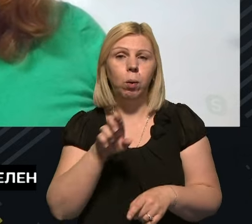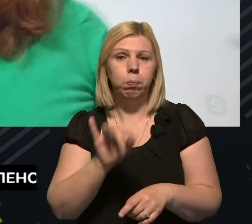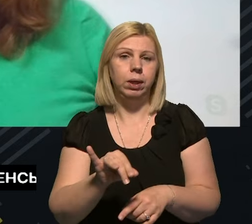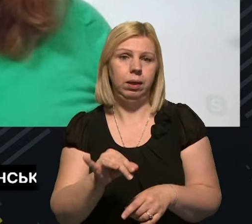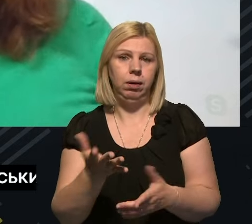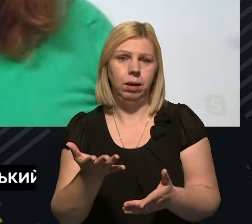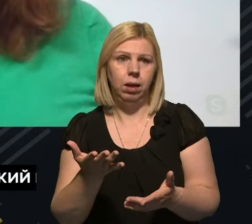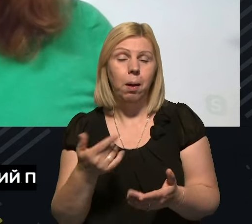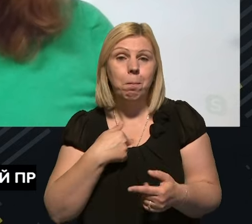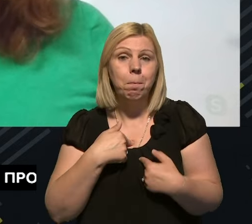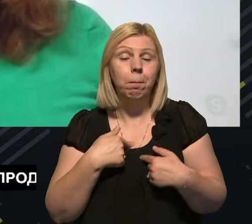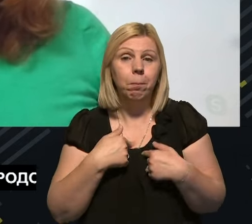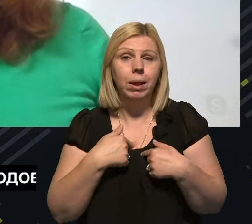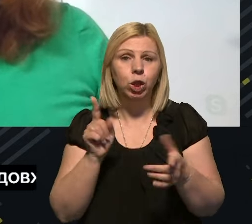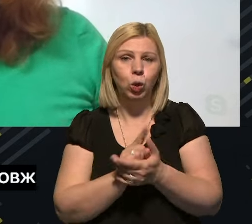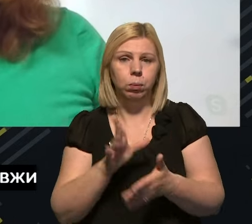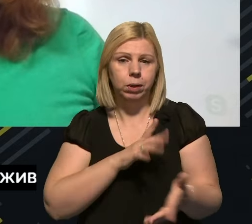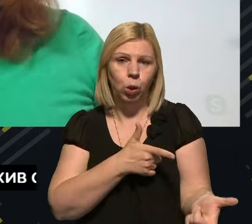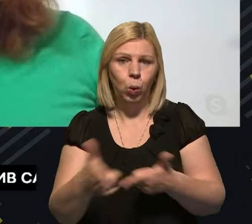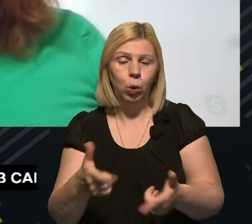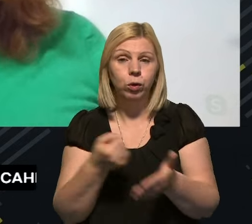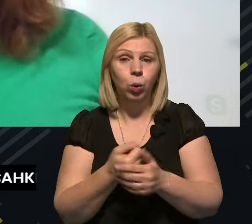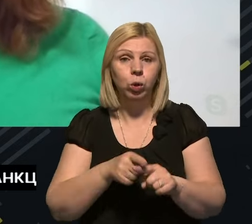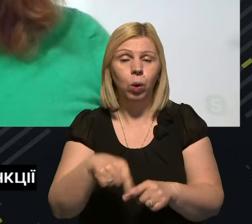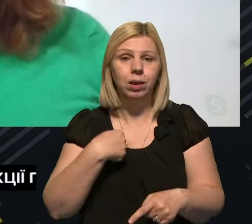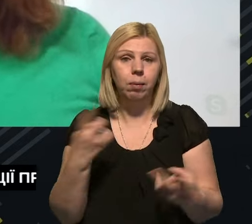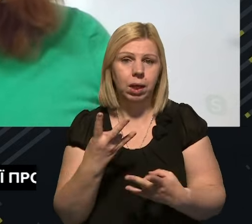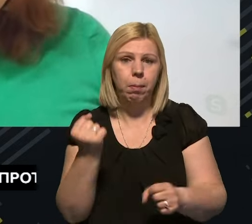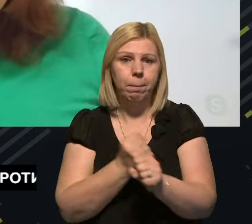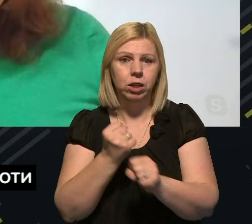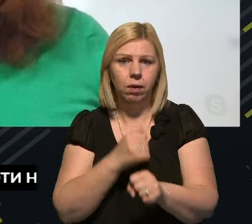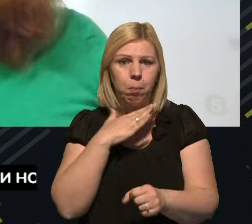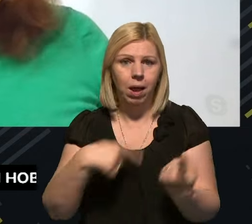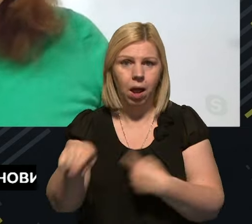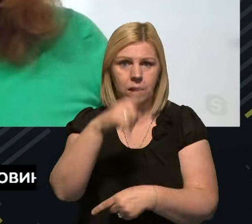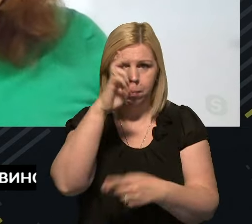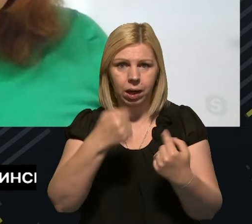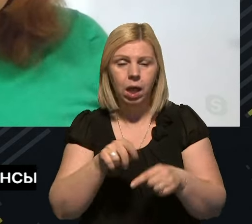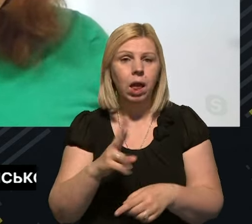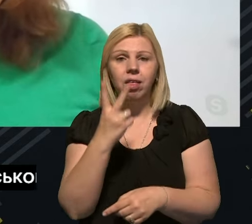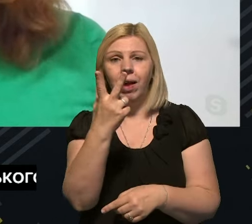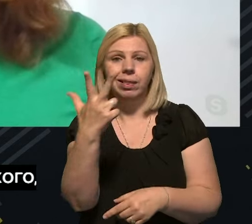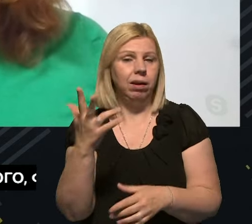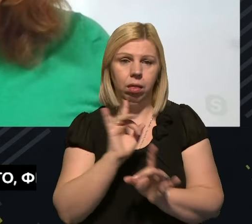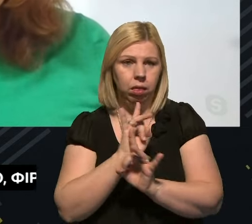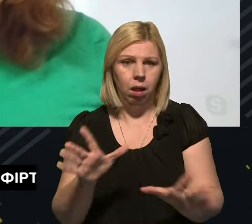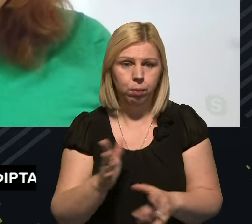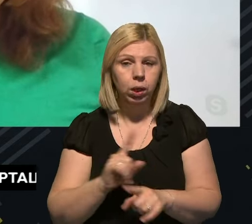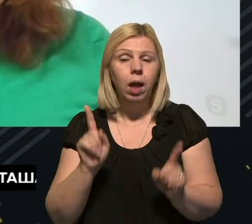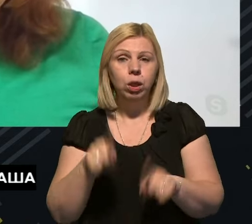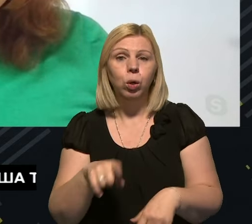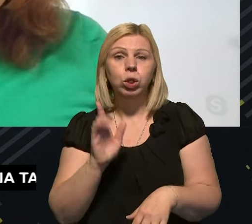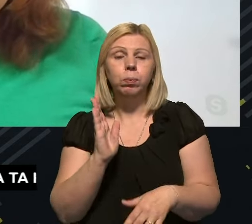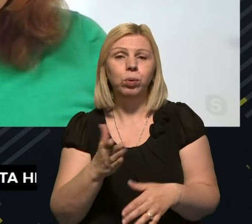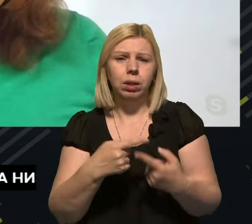ну, ми маємо бути готові до того, що нам доведеться працювати з багатьма країнами, що це не буде дві-три країни, і також, що це